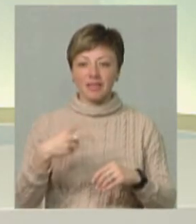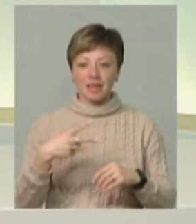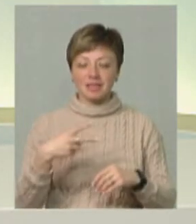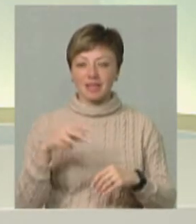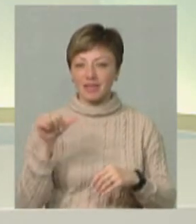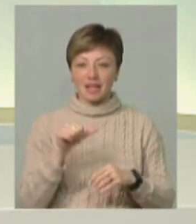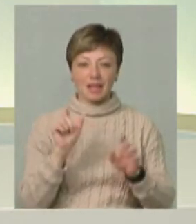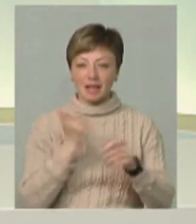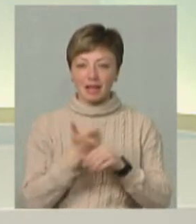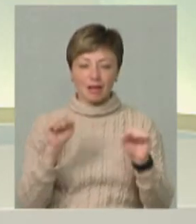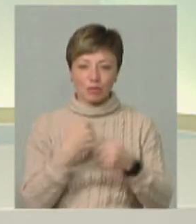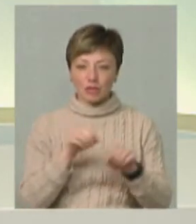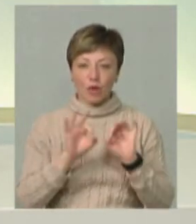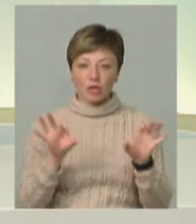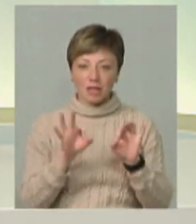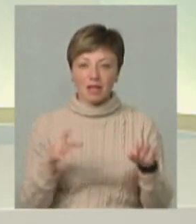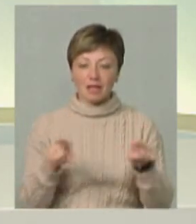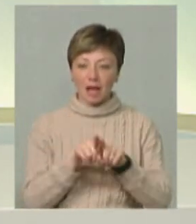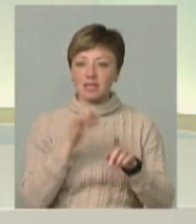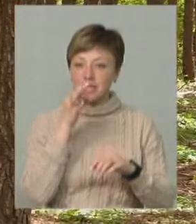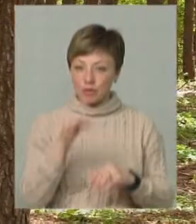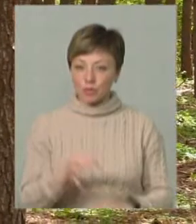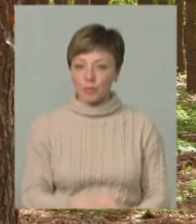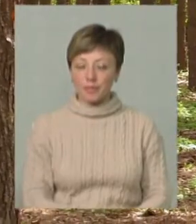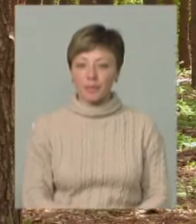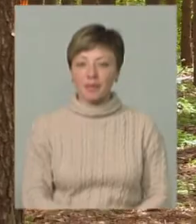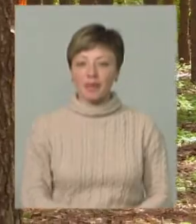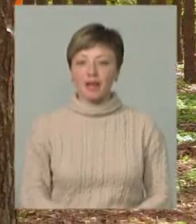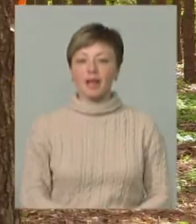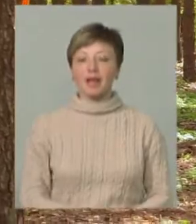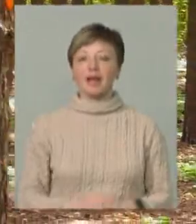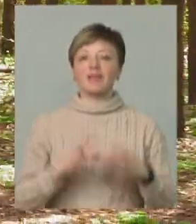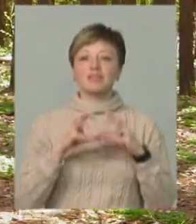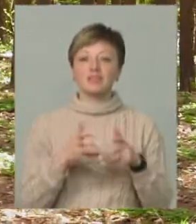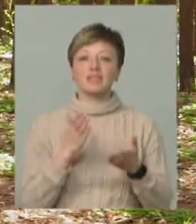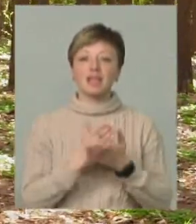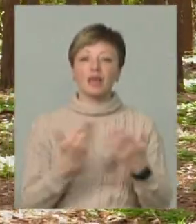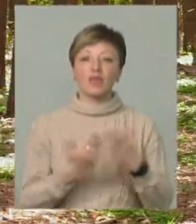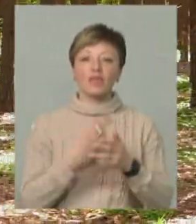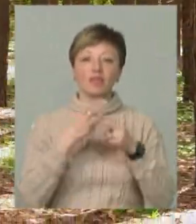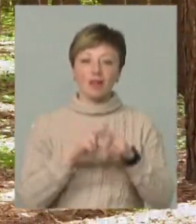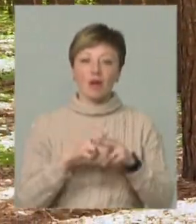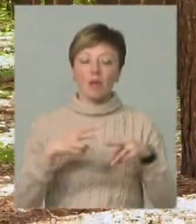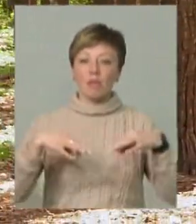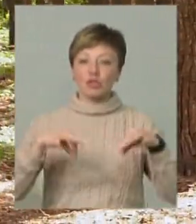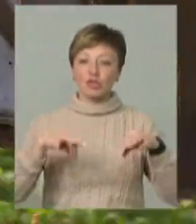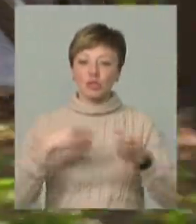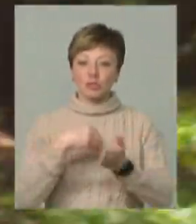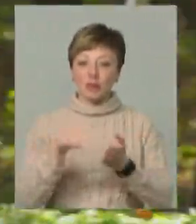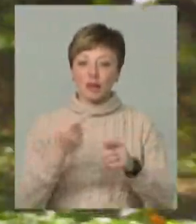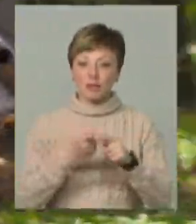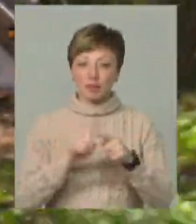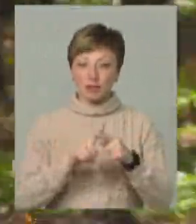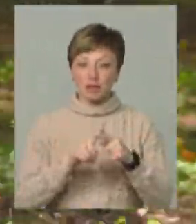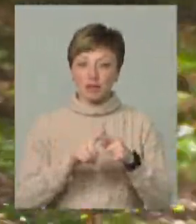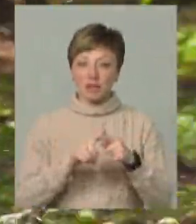півгодини це неможливо розказати. Але я вам так просто скажу, як у світі є зараз нові технології, навіть машини, які ми купляємо, це саме, як ми